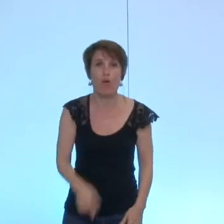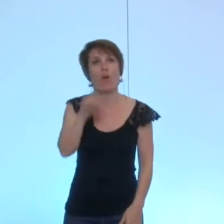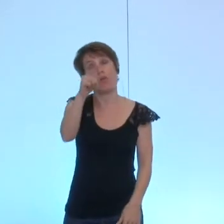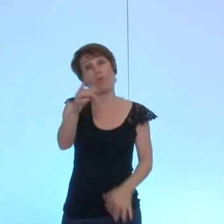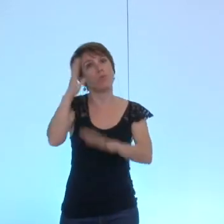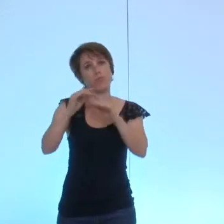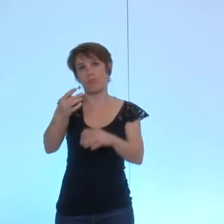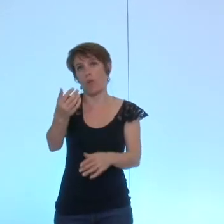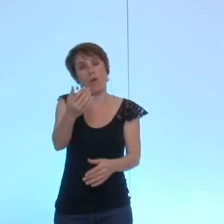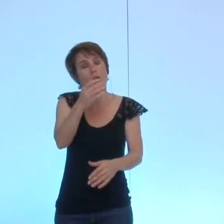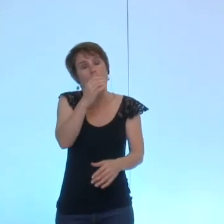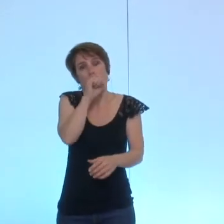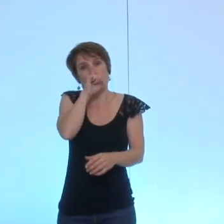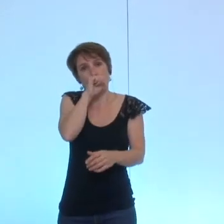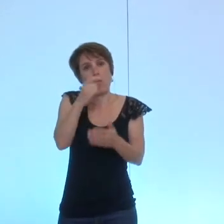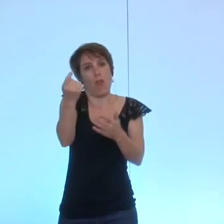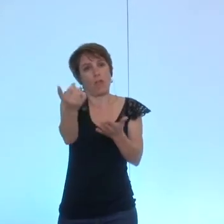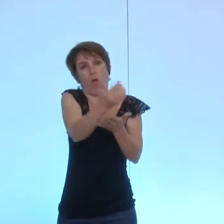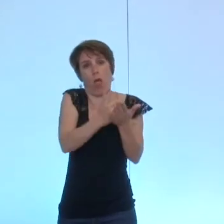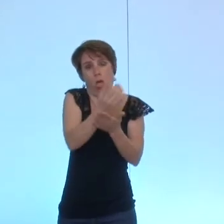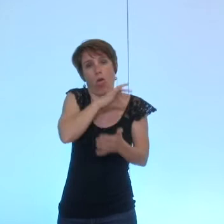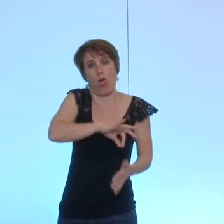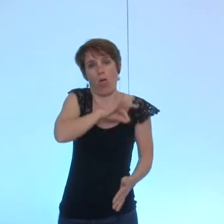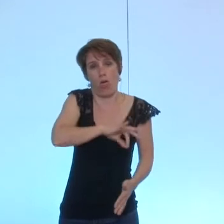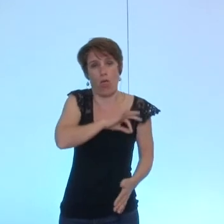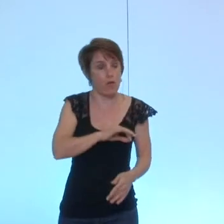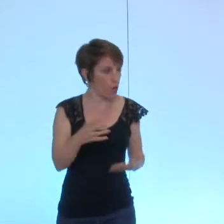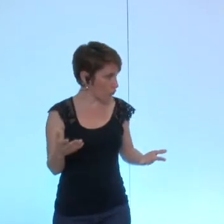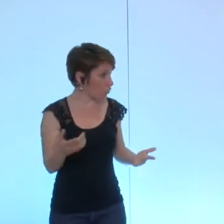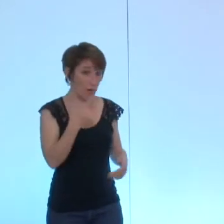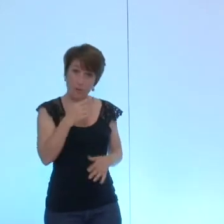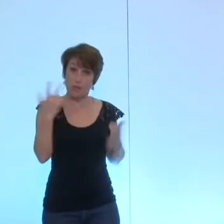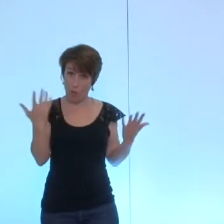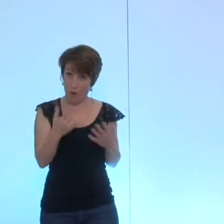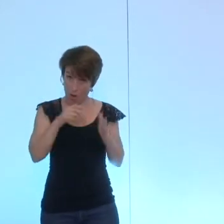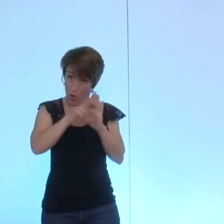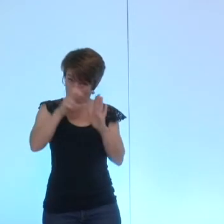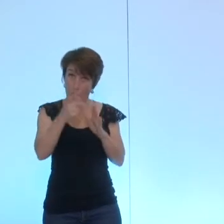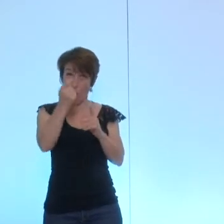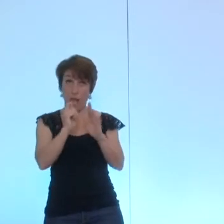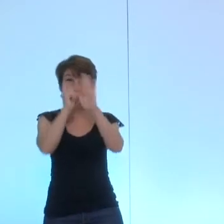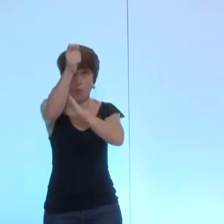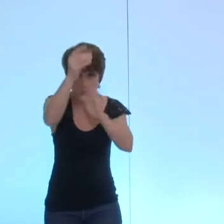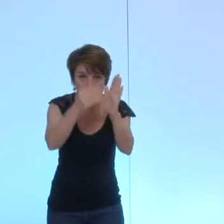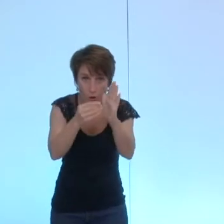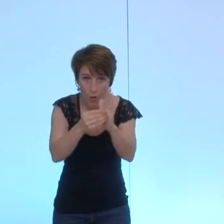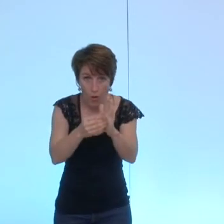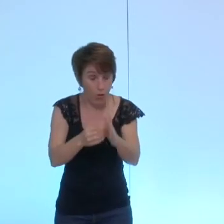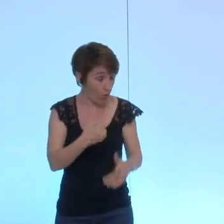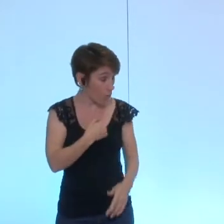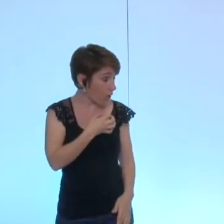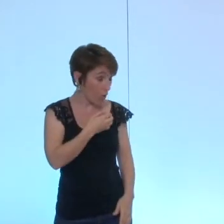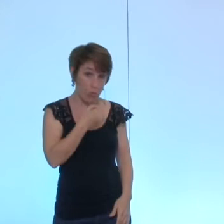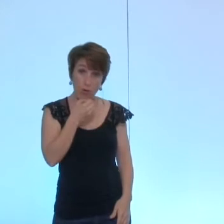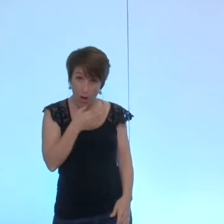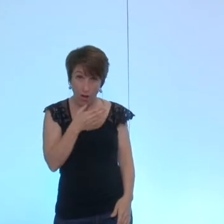'argent grenoblois moi je reste sans voix devant le courrier que Dalkia vous a adressé à vous monsieur le maire et que vous avez